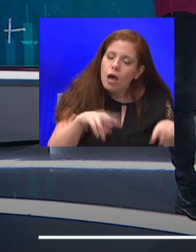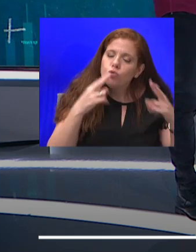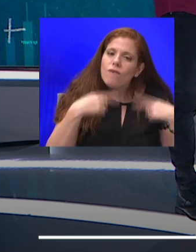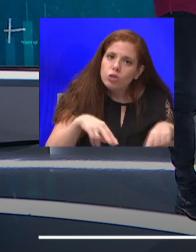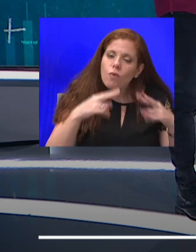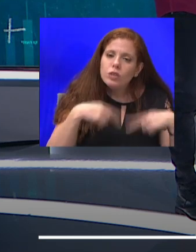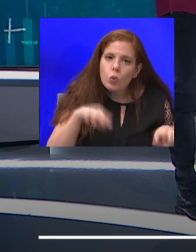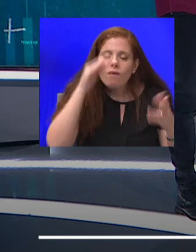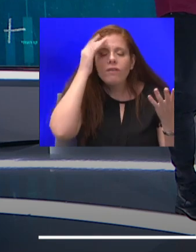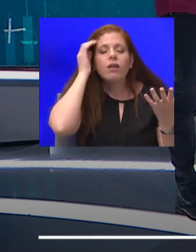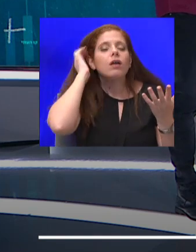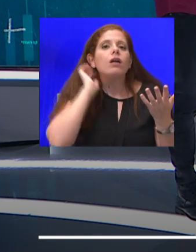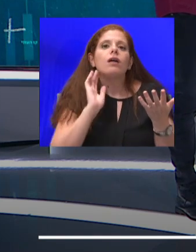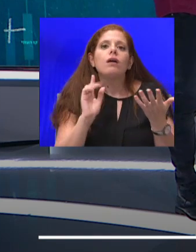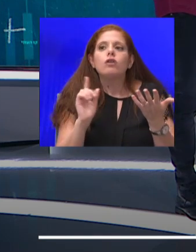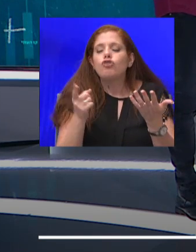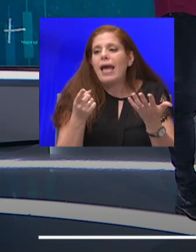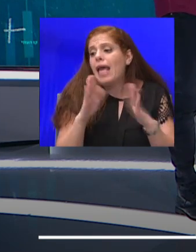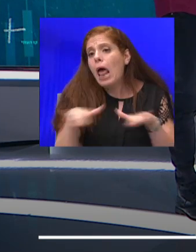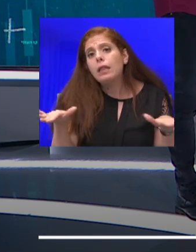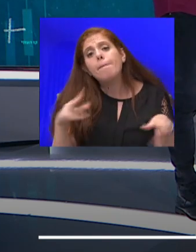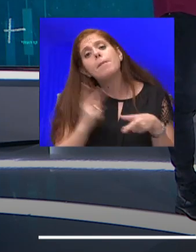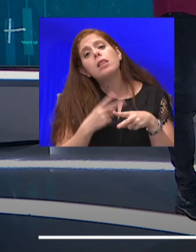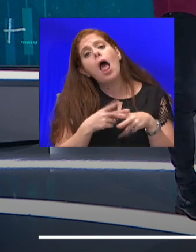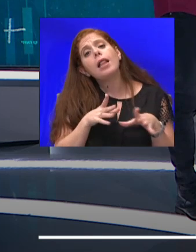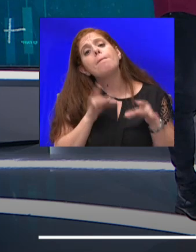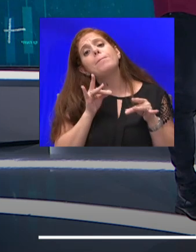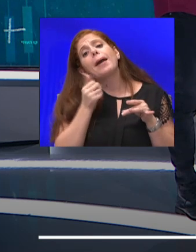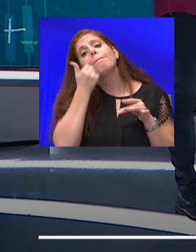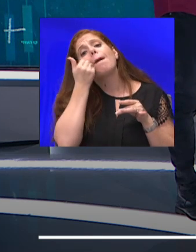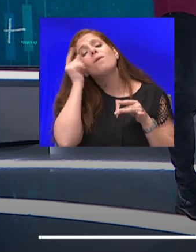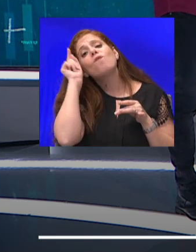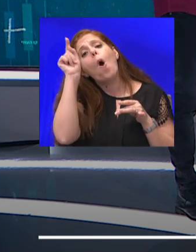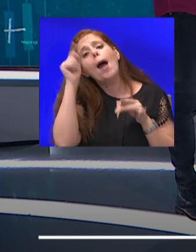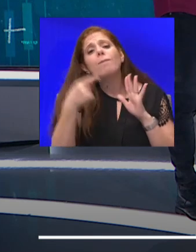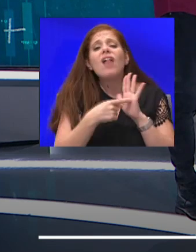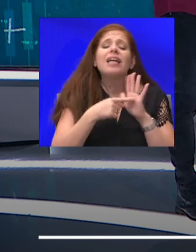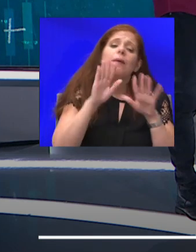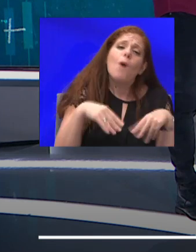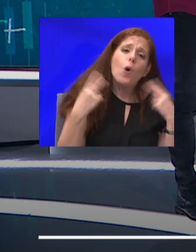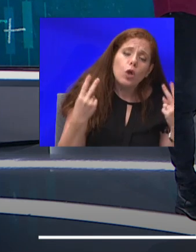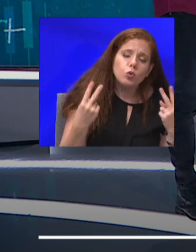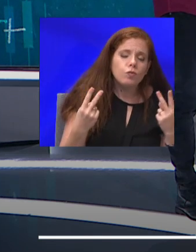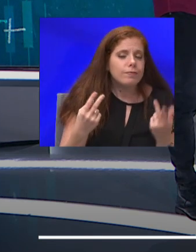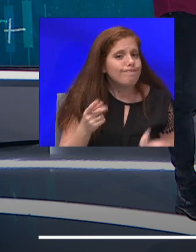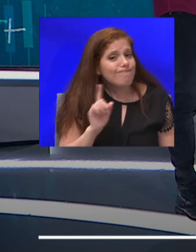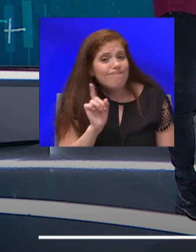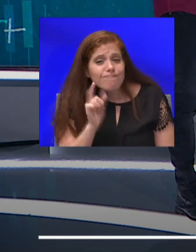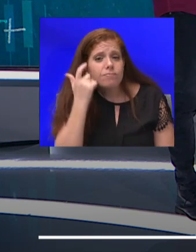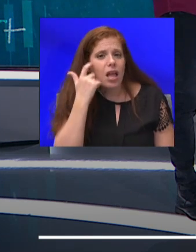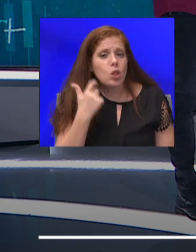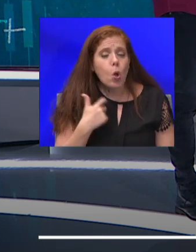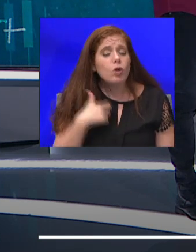עד היום, שילדים בדרך כלל נתבקים מהמבוגרים, ולכן זה פחות חשוב. אני חושב שגם הממצאים של המחקרים